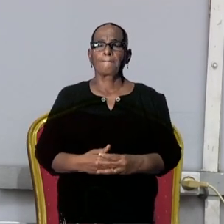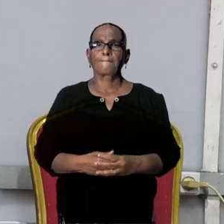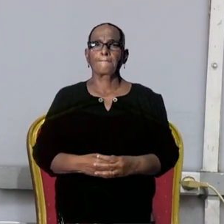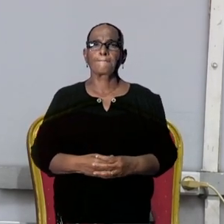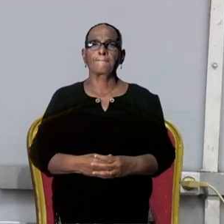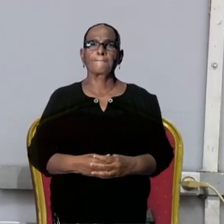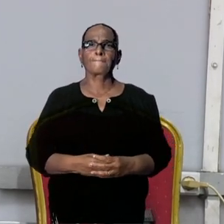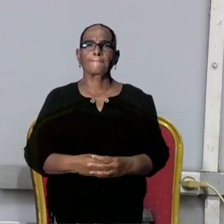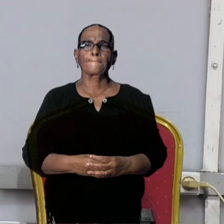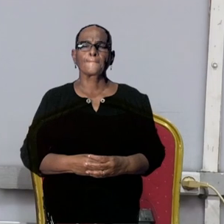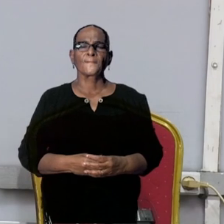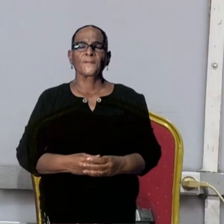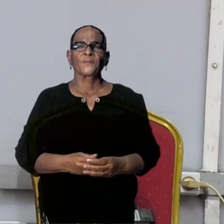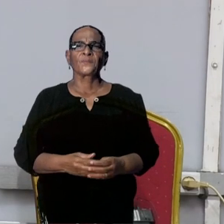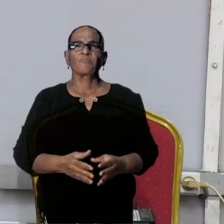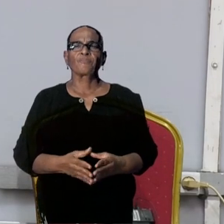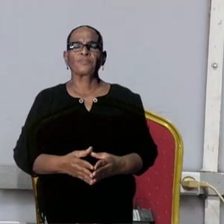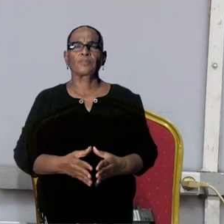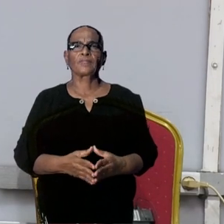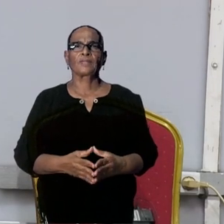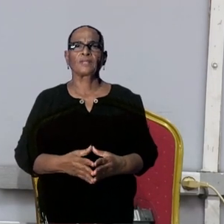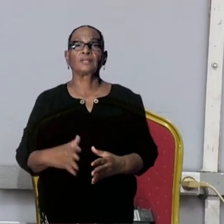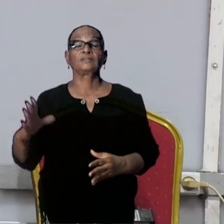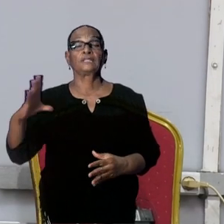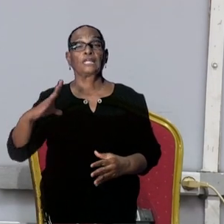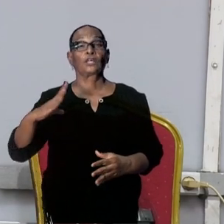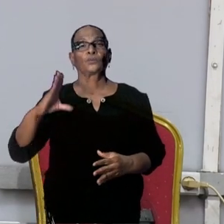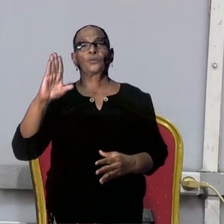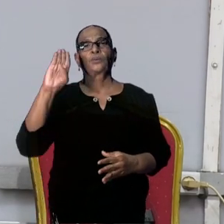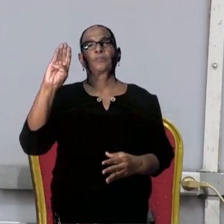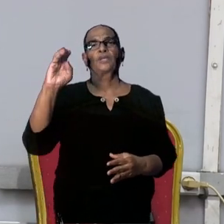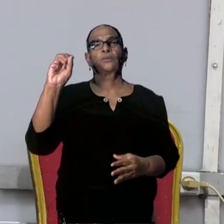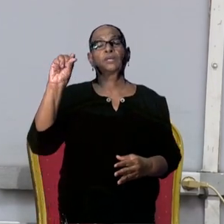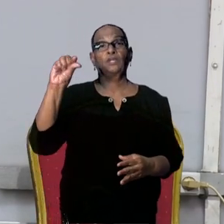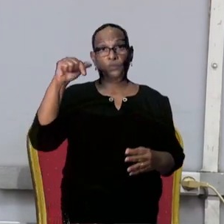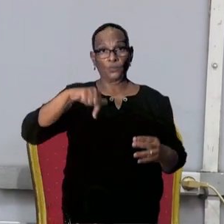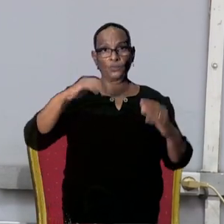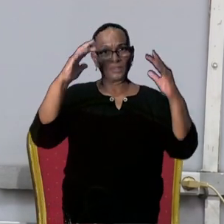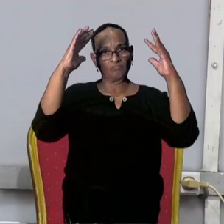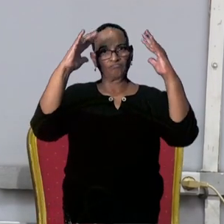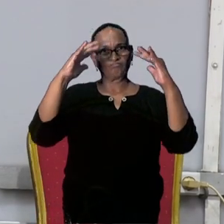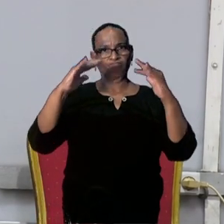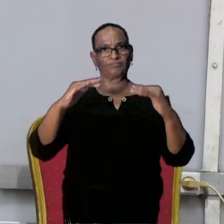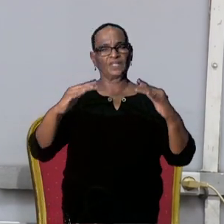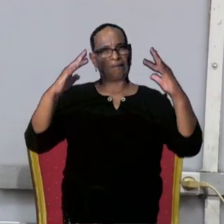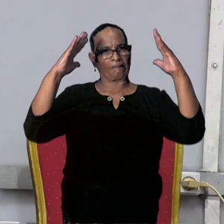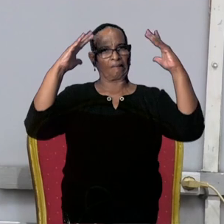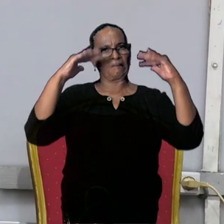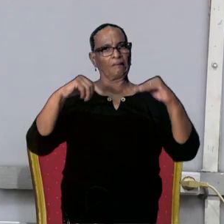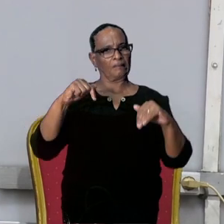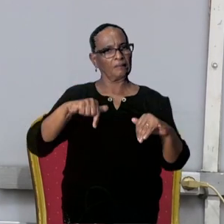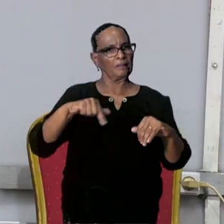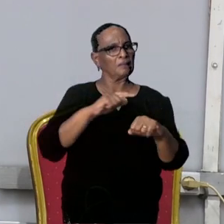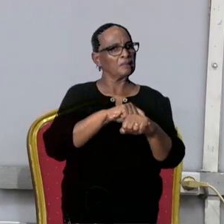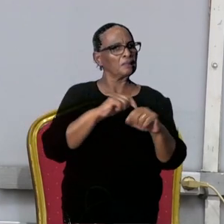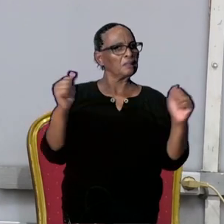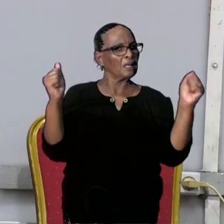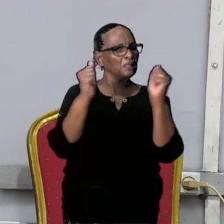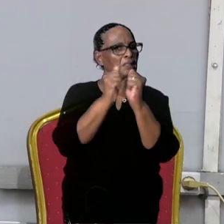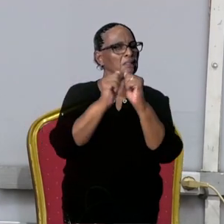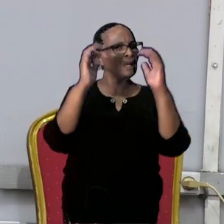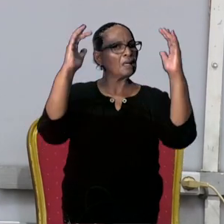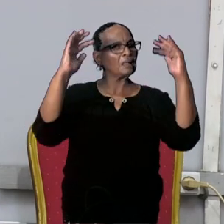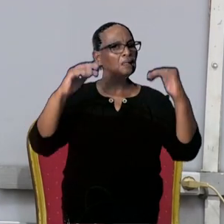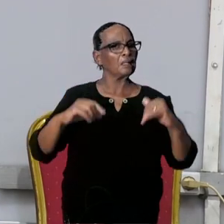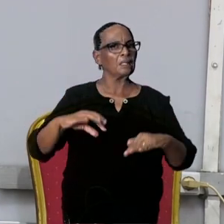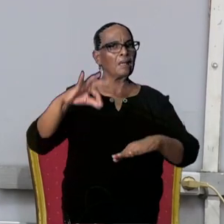relevante vraag voor BOG-directeur. We hebben de regentijd, meestal tegen deze tijd van het jaar, hebben we heel